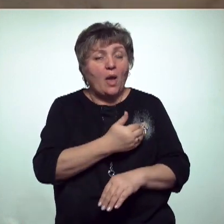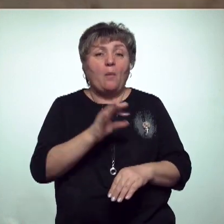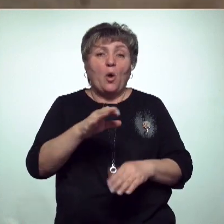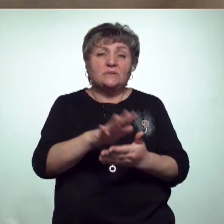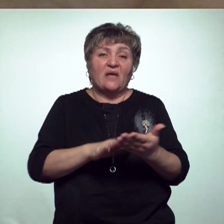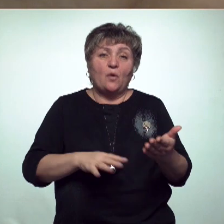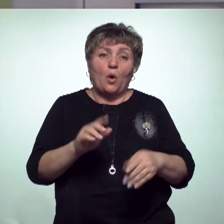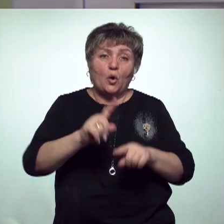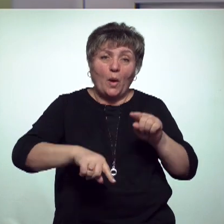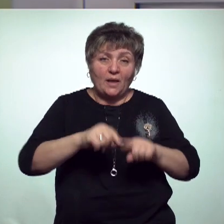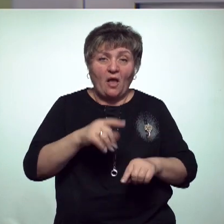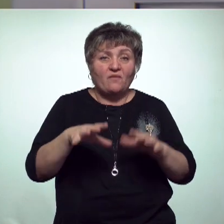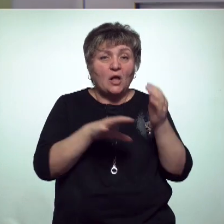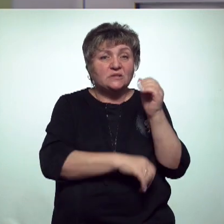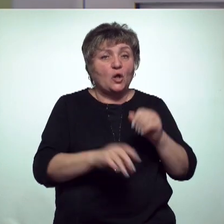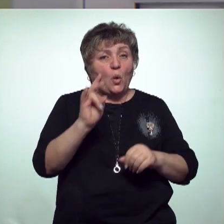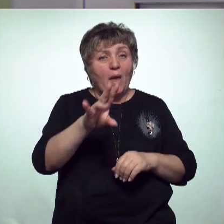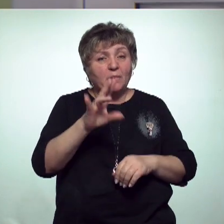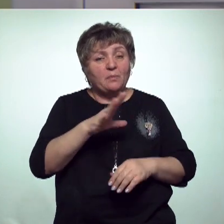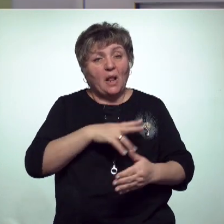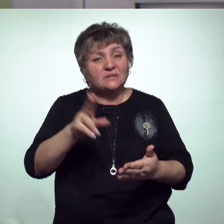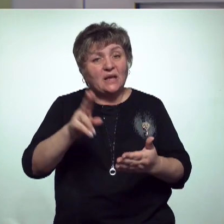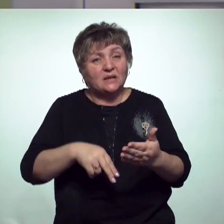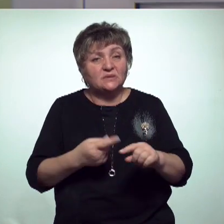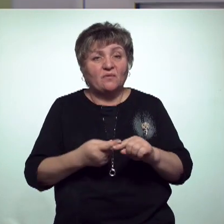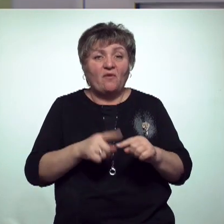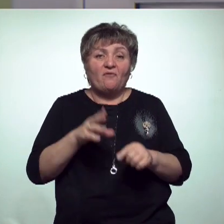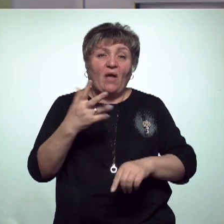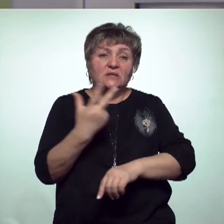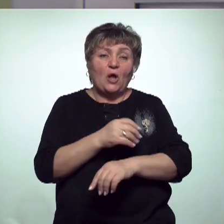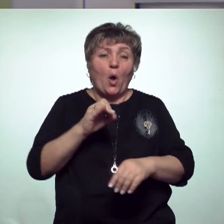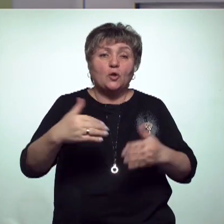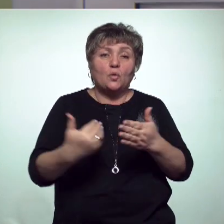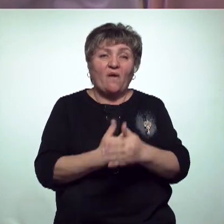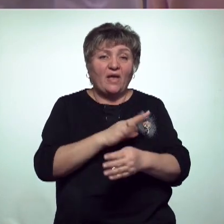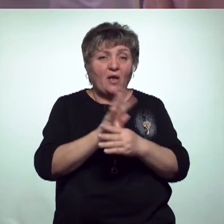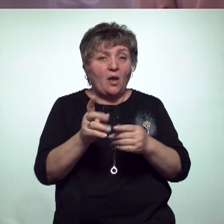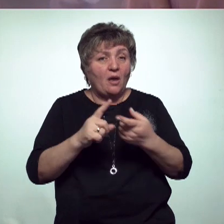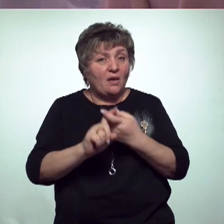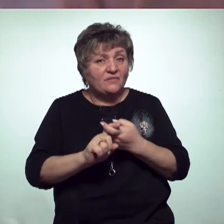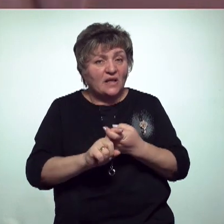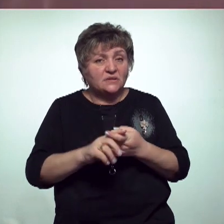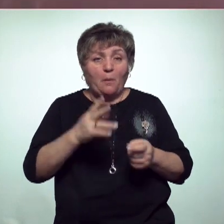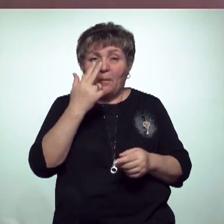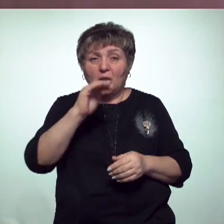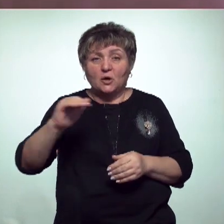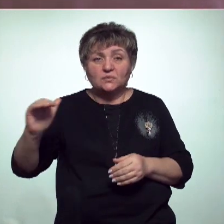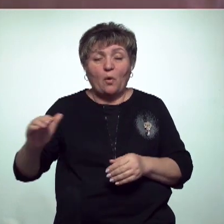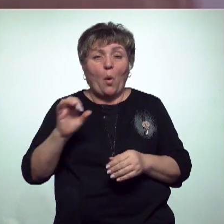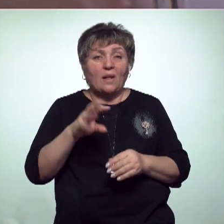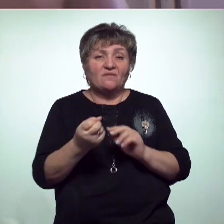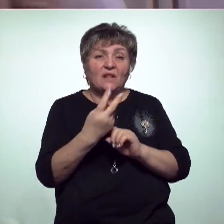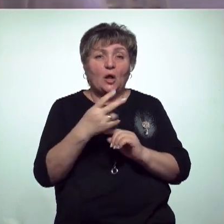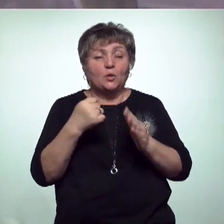родителей. Напомню, в конце ноября в России была зарегистрирована вакцина от новой коронавирусной инфекции для подростков от 12 до